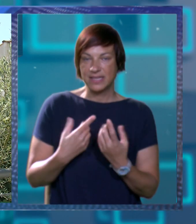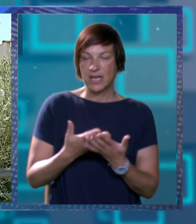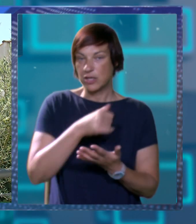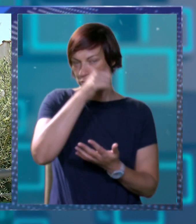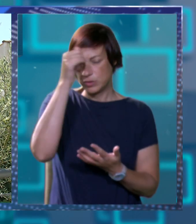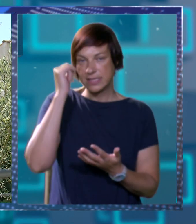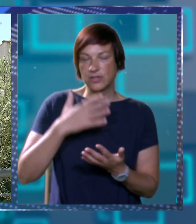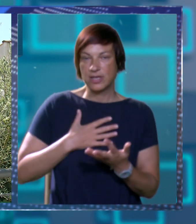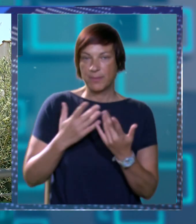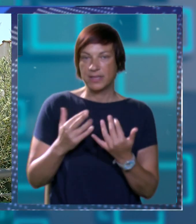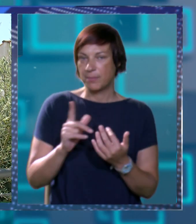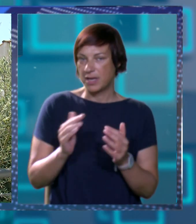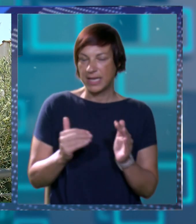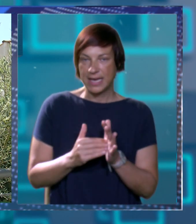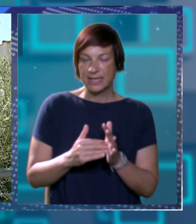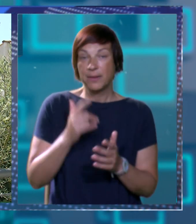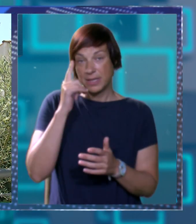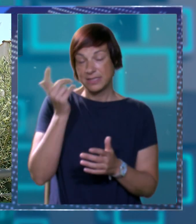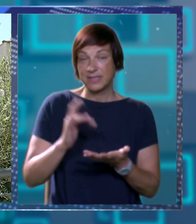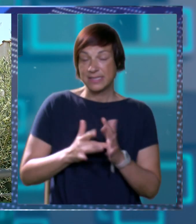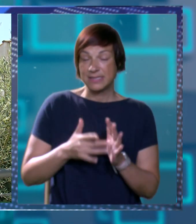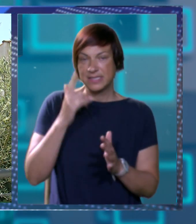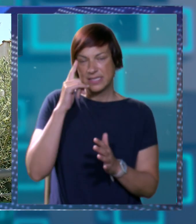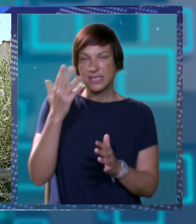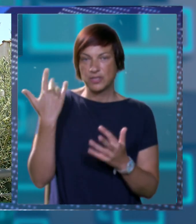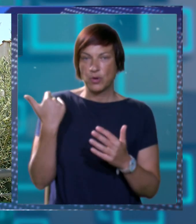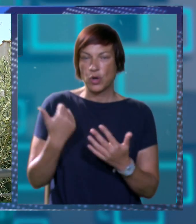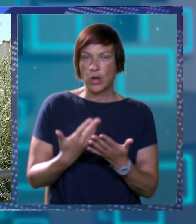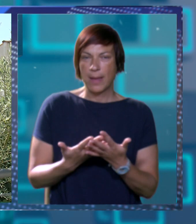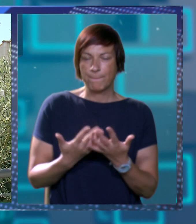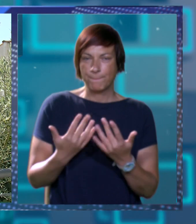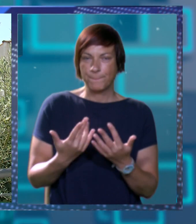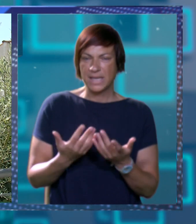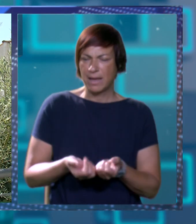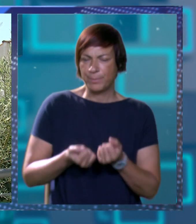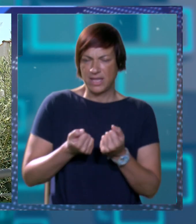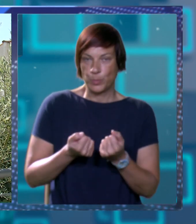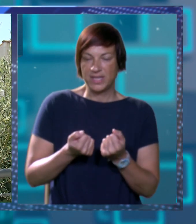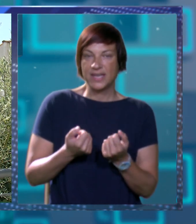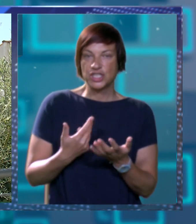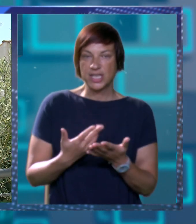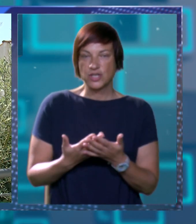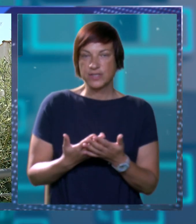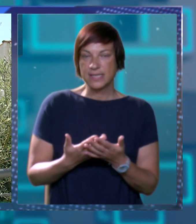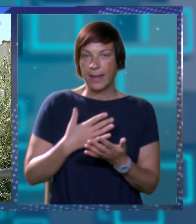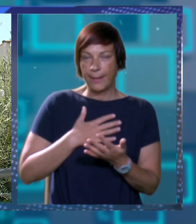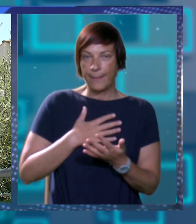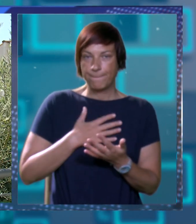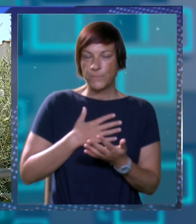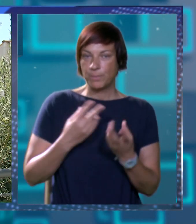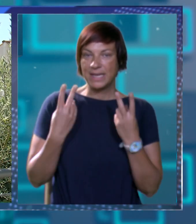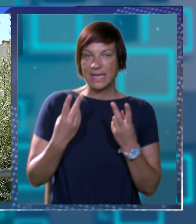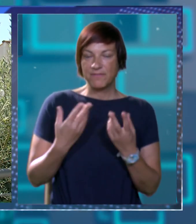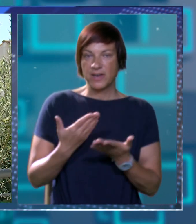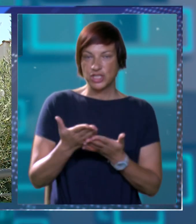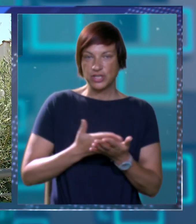realno u sezoni nama taj broj nikako ne treba. Svjesni smo i svi se sjećamo kolika je to bila preopteričenost, a po meni je